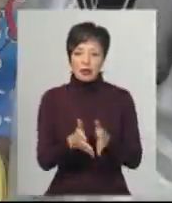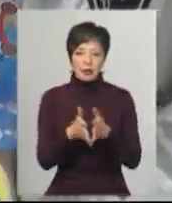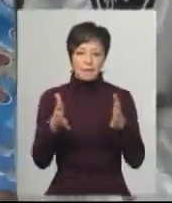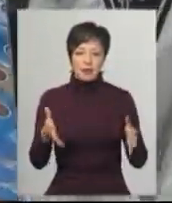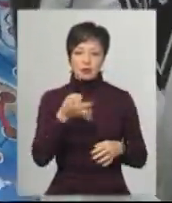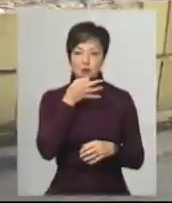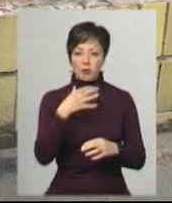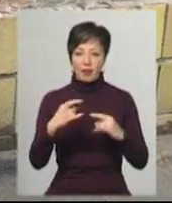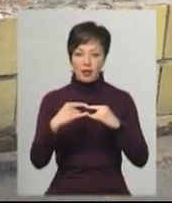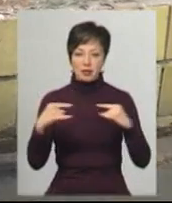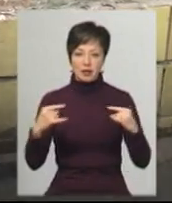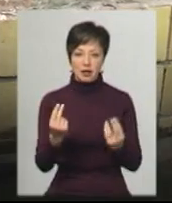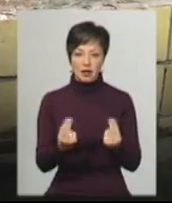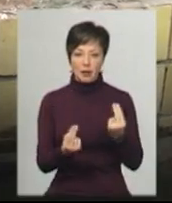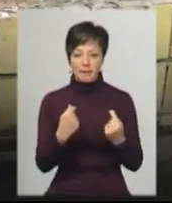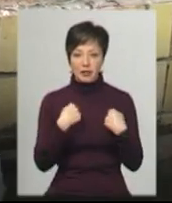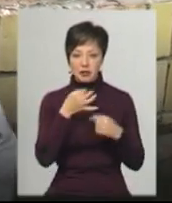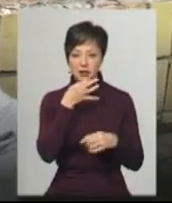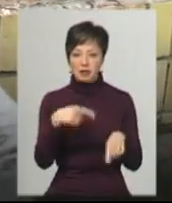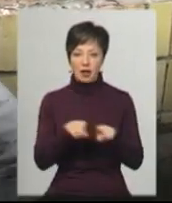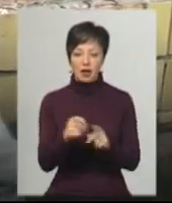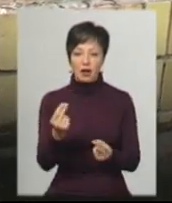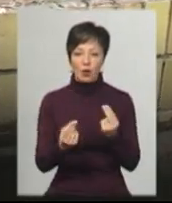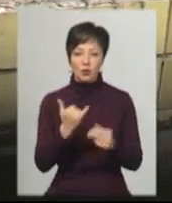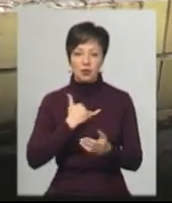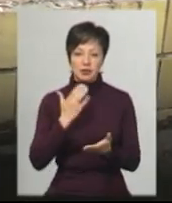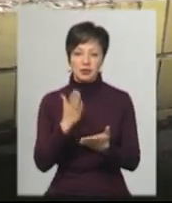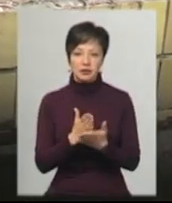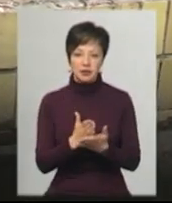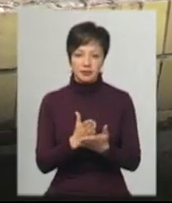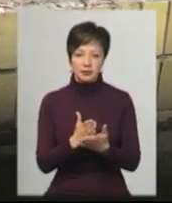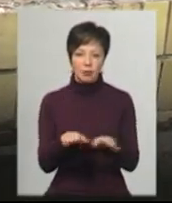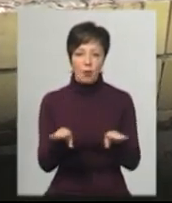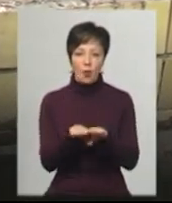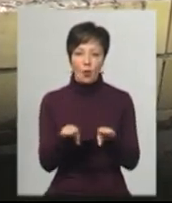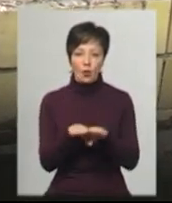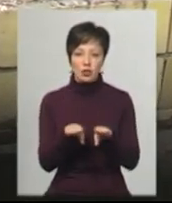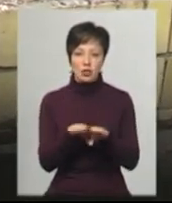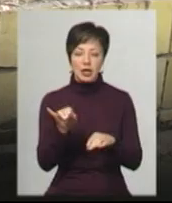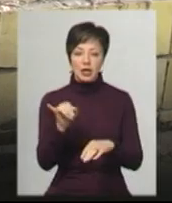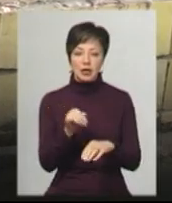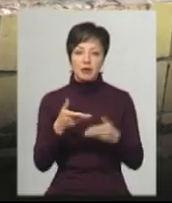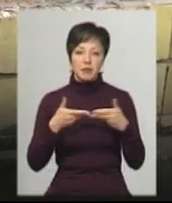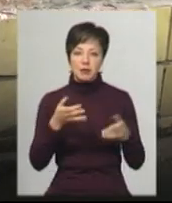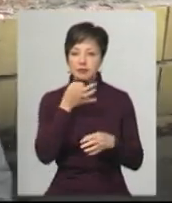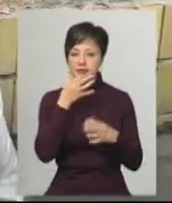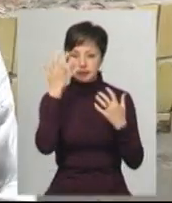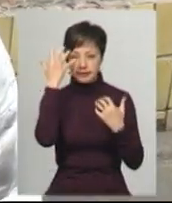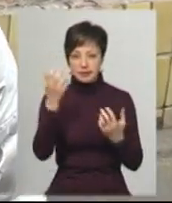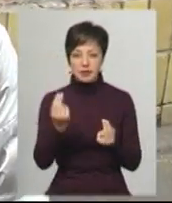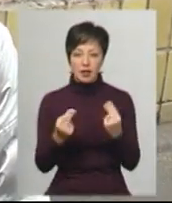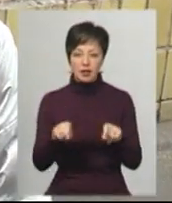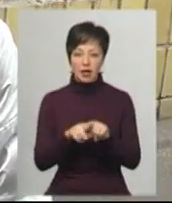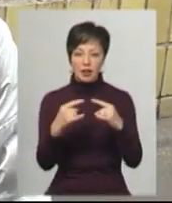сподобалась настільна гра. «Мені не подобається така ігра, тому що в нас є, ну, похоже, і ми любимо грати в такі ігри